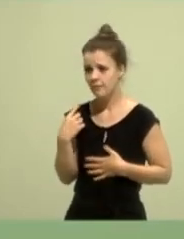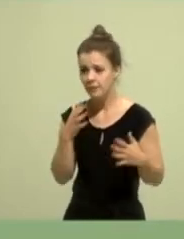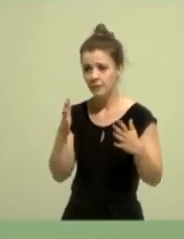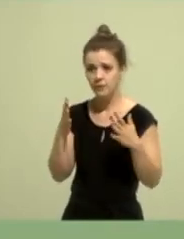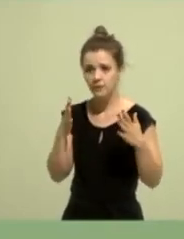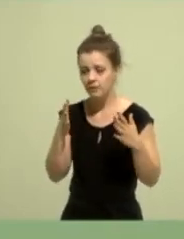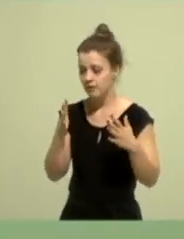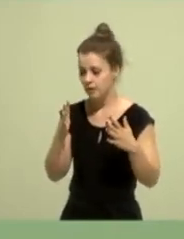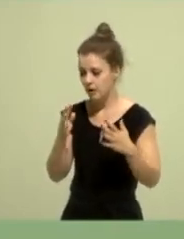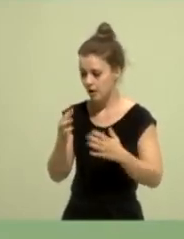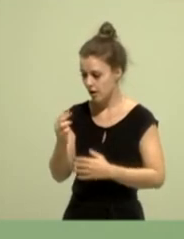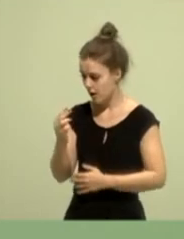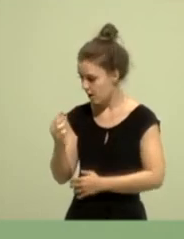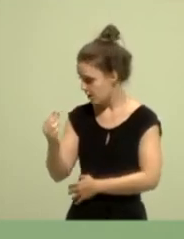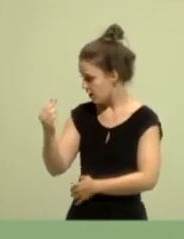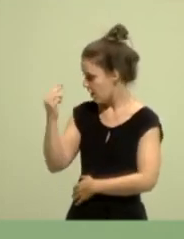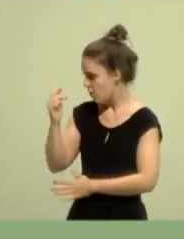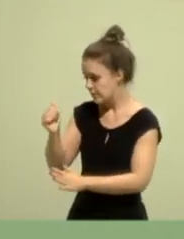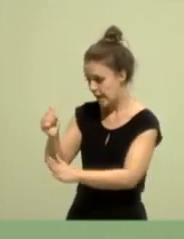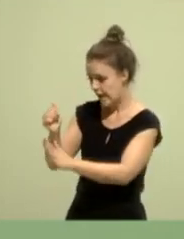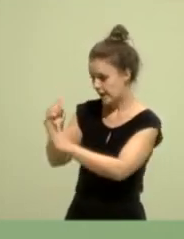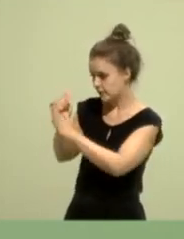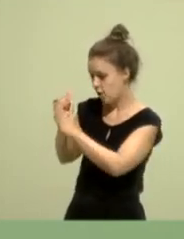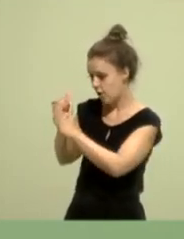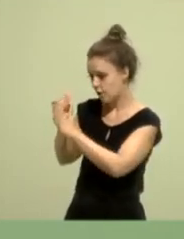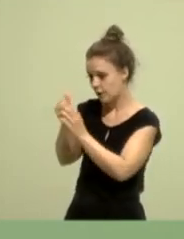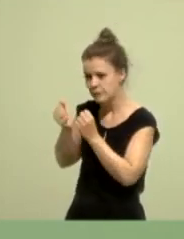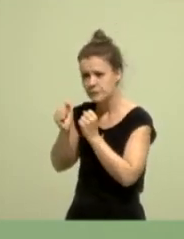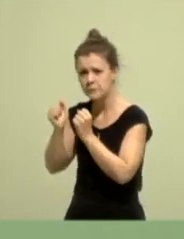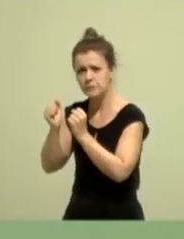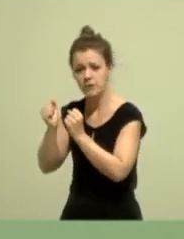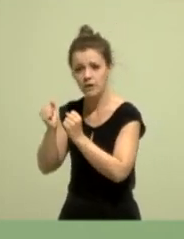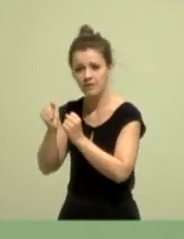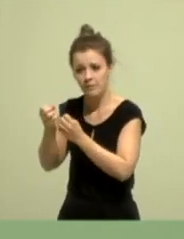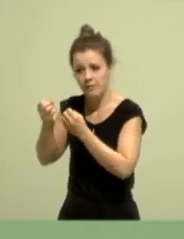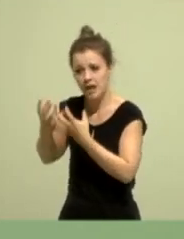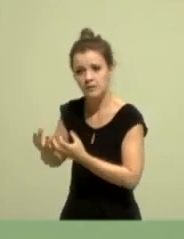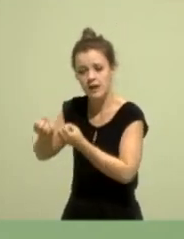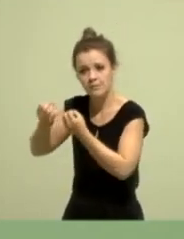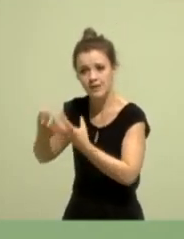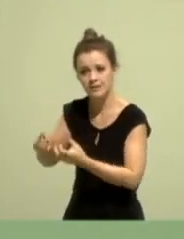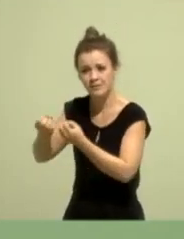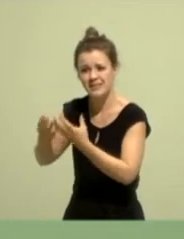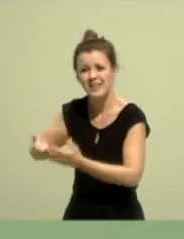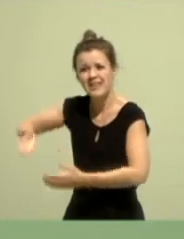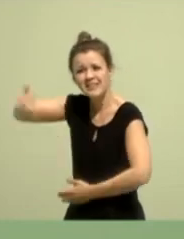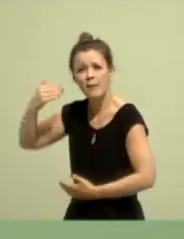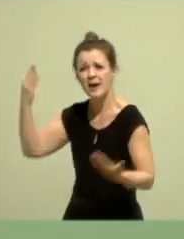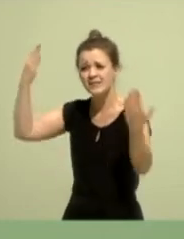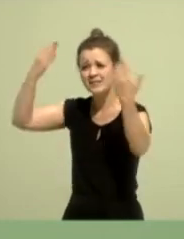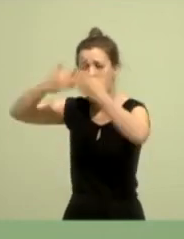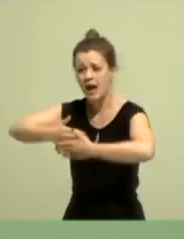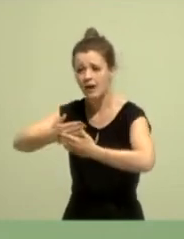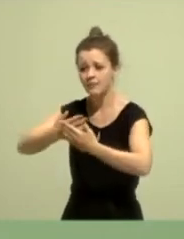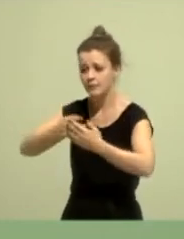sechs Wochen passiert ist. Angefangen bei dem Abend, wo wir alle fast rückwärts umgefallen sind, als